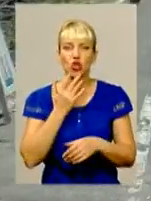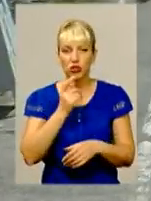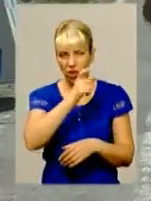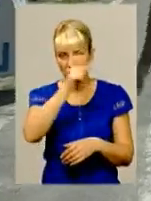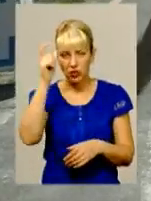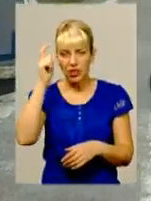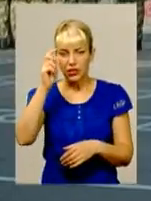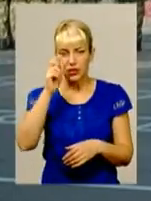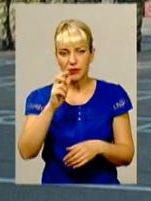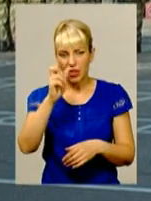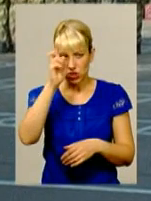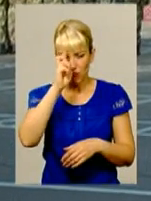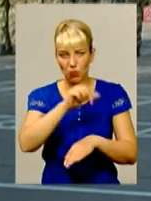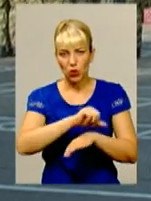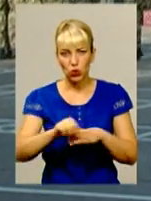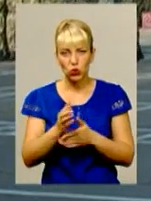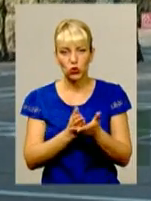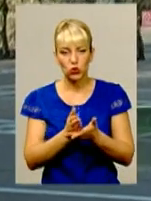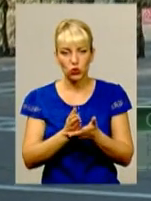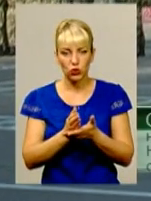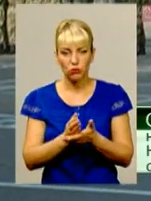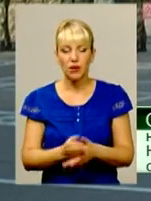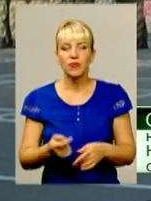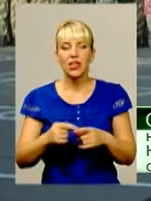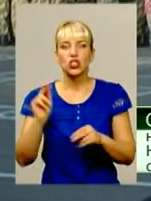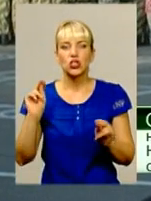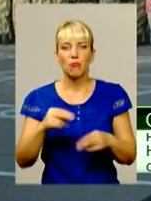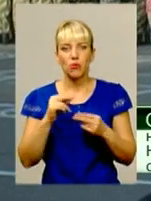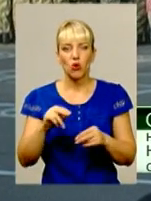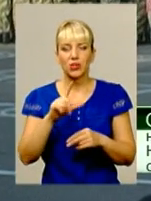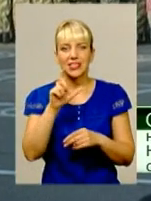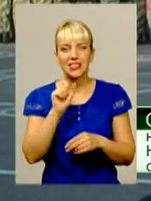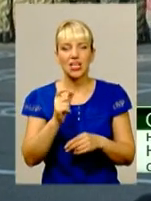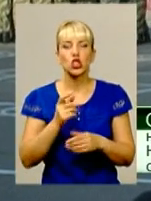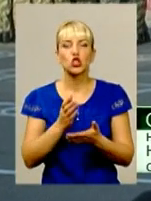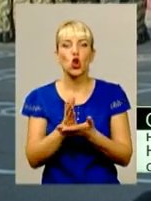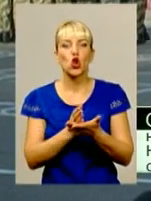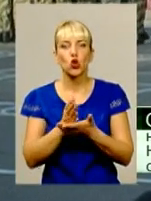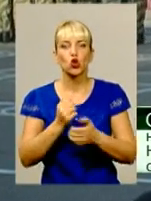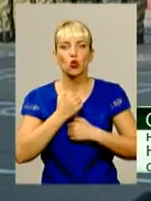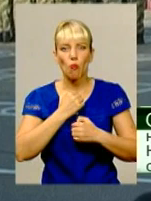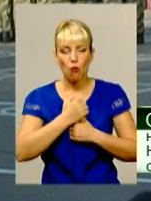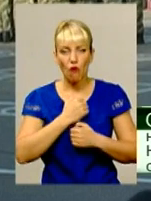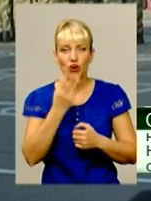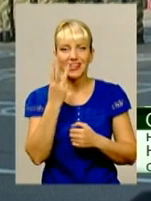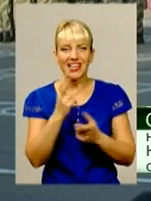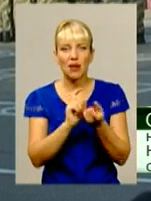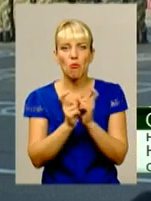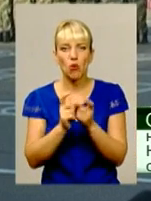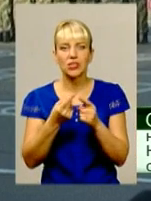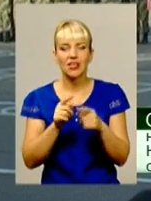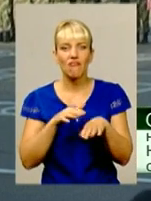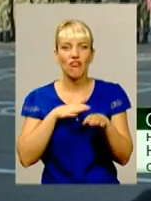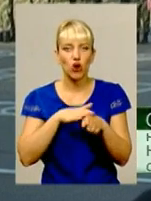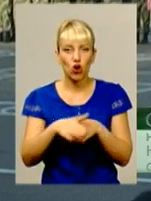Богдана Хмельницького. Чемпіонат Державної прикордонної служби України з службового триборства. Це виконання трьох вправ, які характеризують